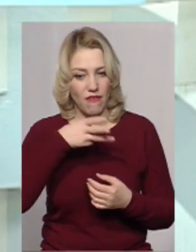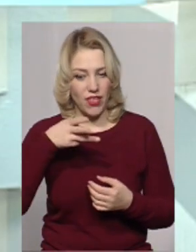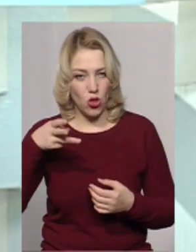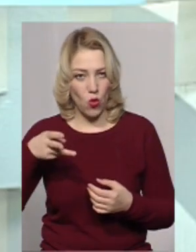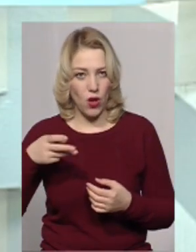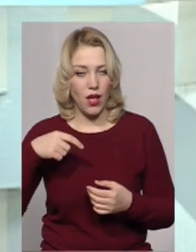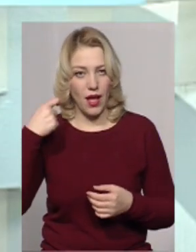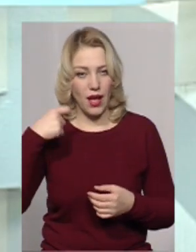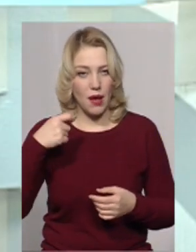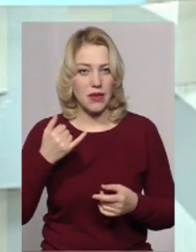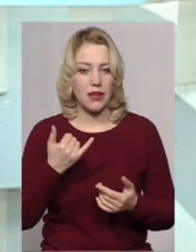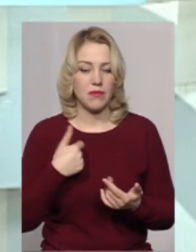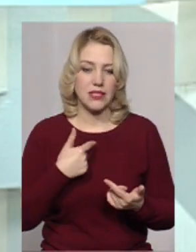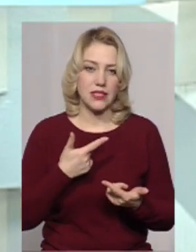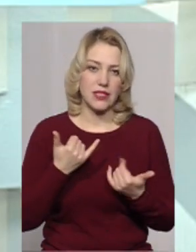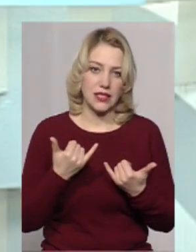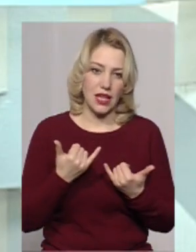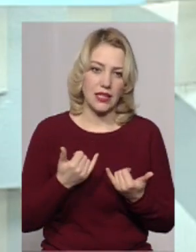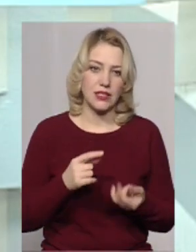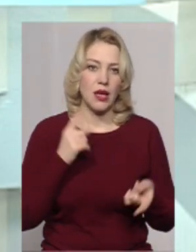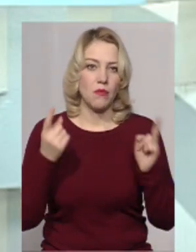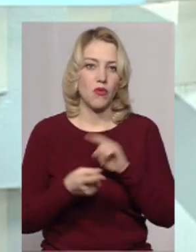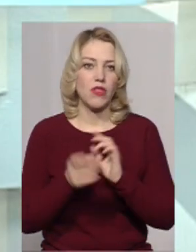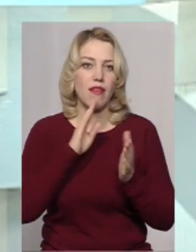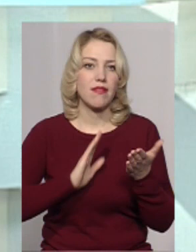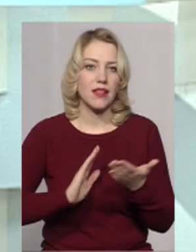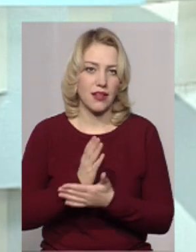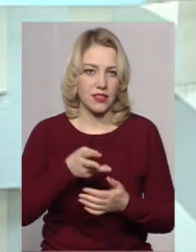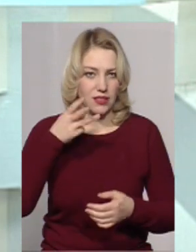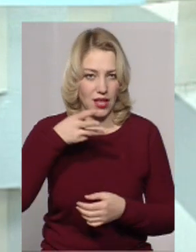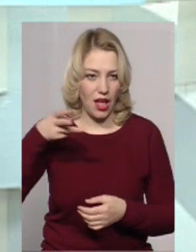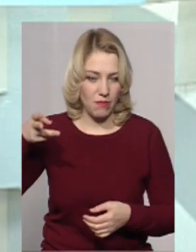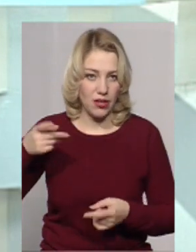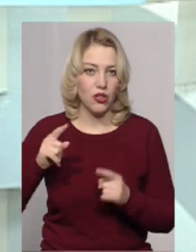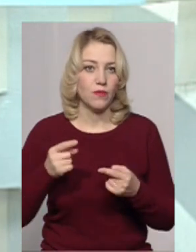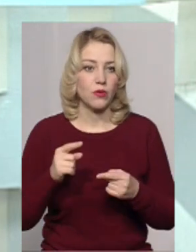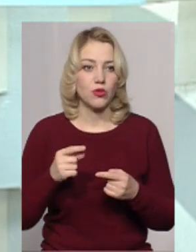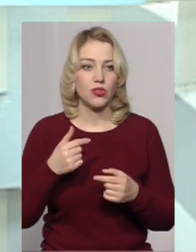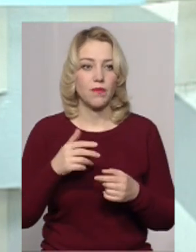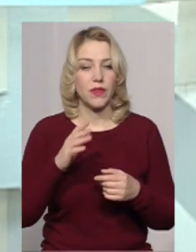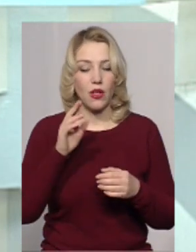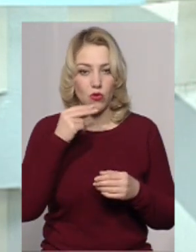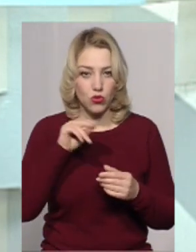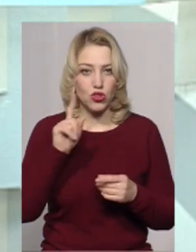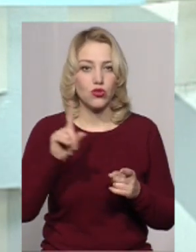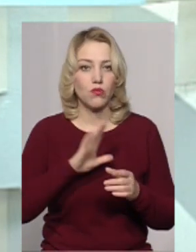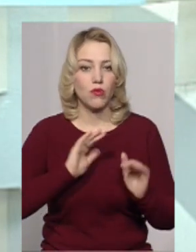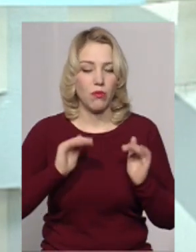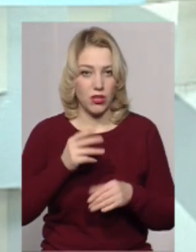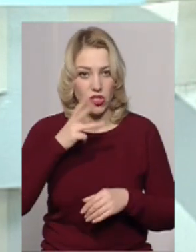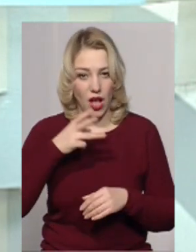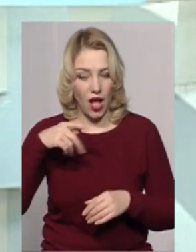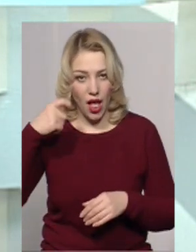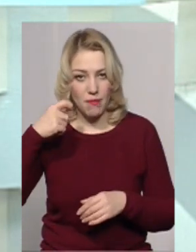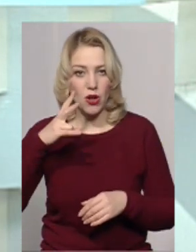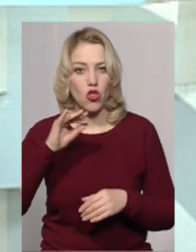ми переходимо більш на якість відеокамер. Тобто, як вже було зазначено, що їх буде дещо менше, але вони будуть більш якісніші.